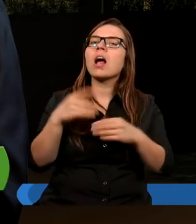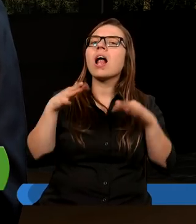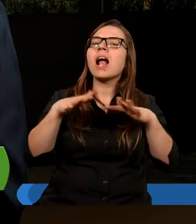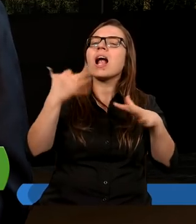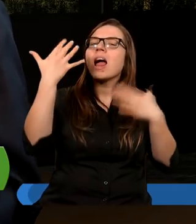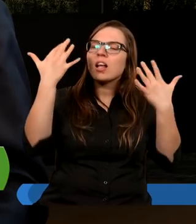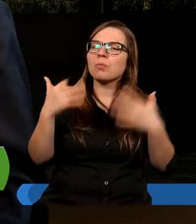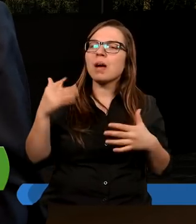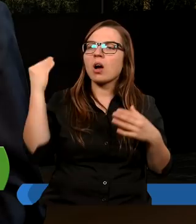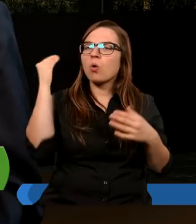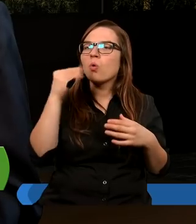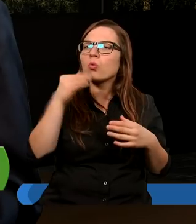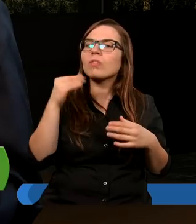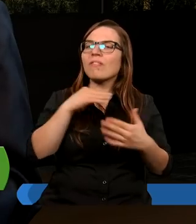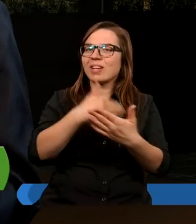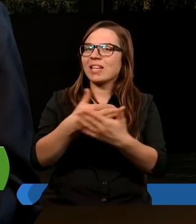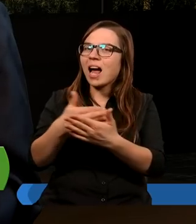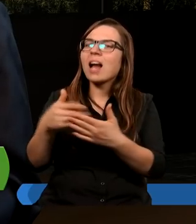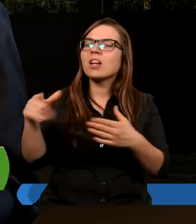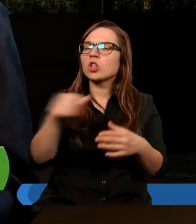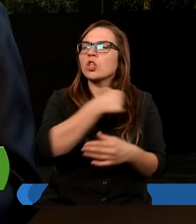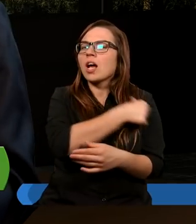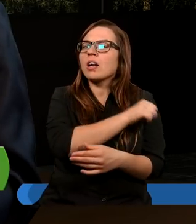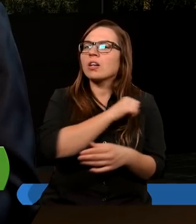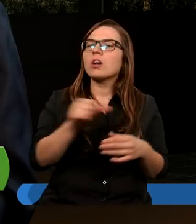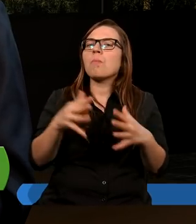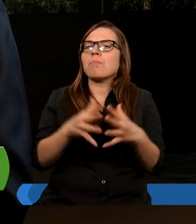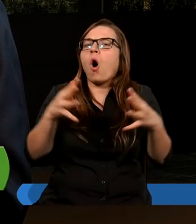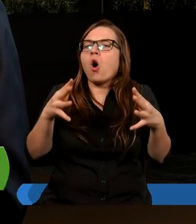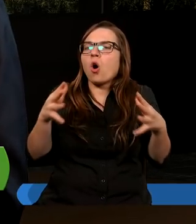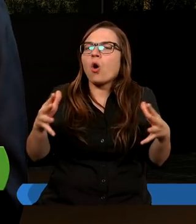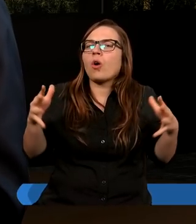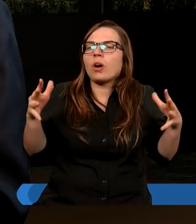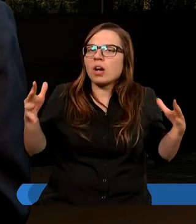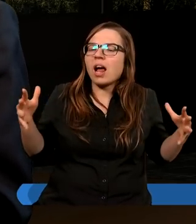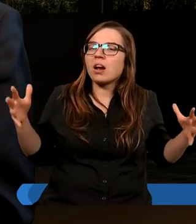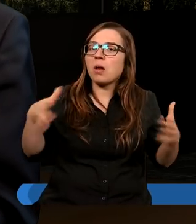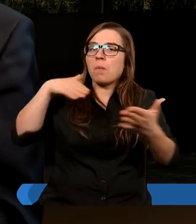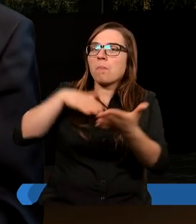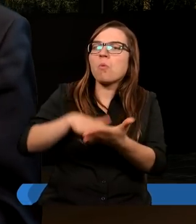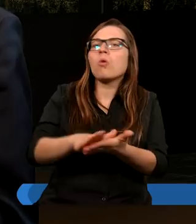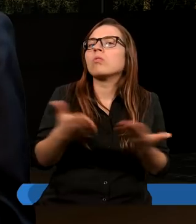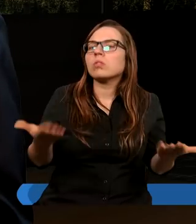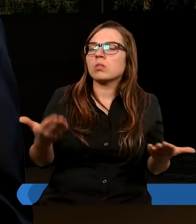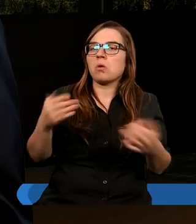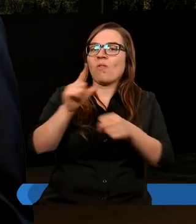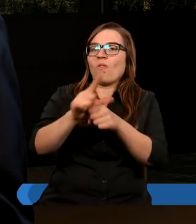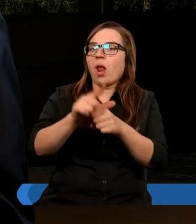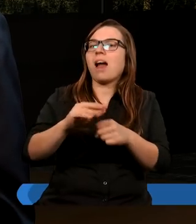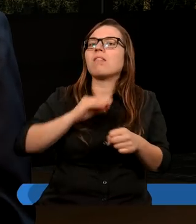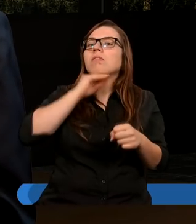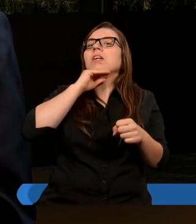uczniów, to znaczy wyznawców, chrześcijan się poszerzała. Na początku wystarczyło dwunastu.